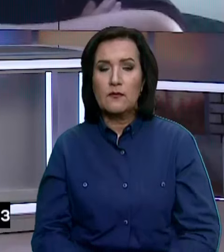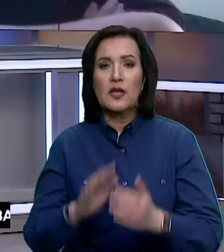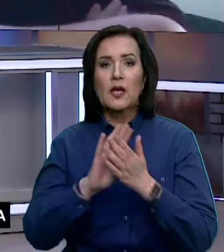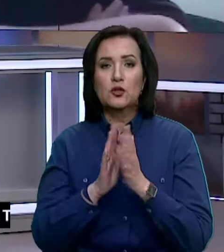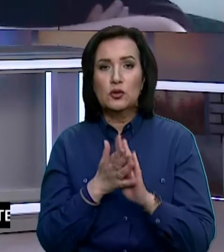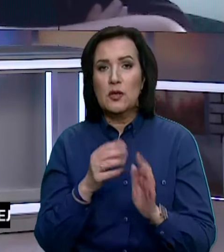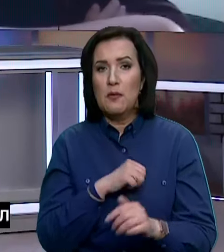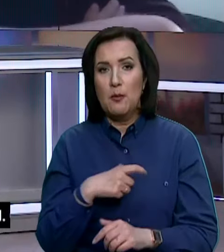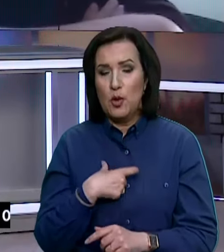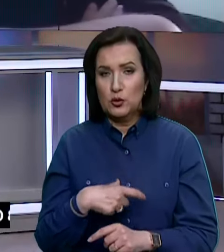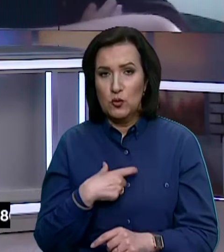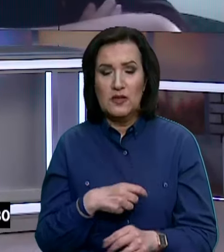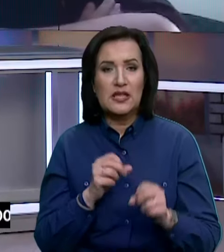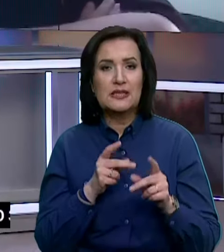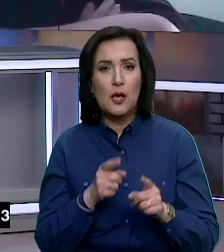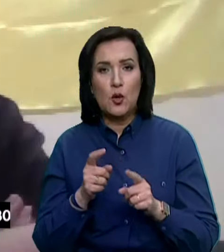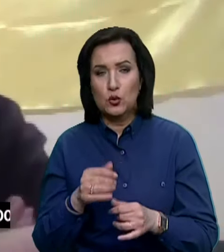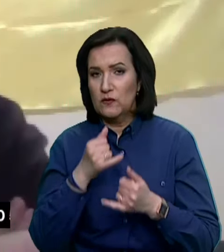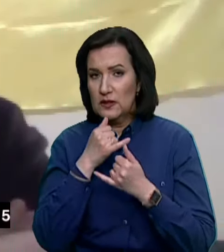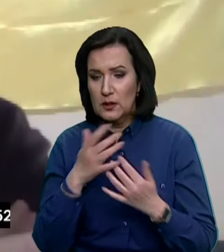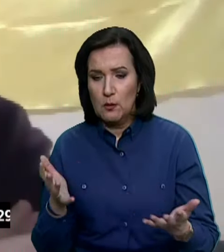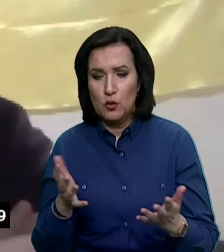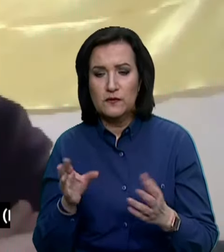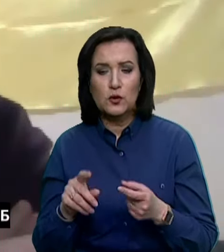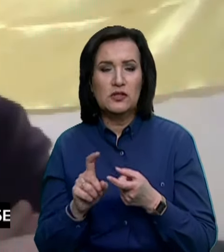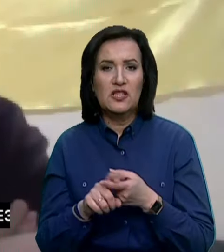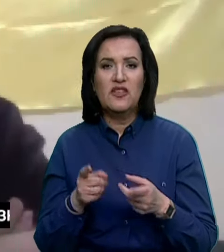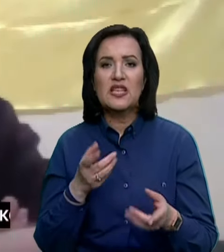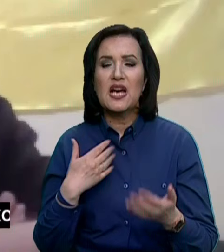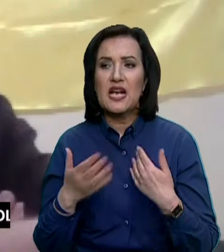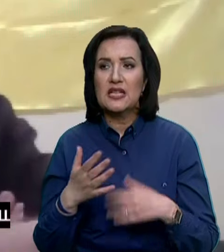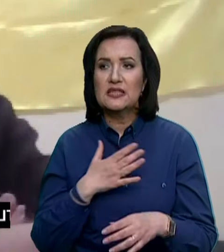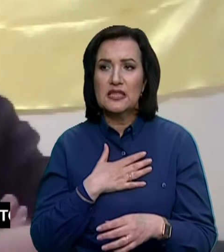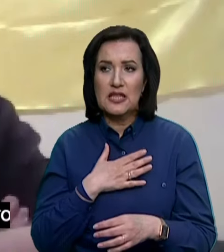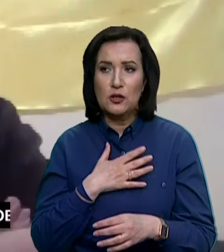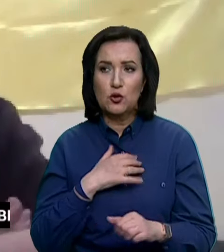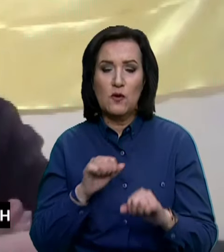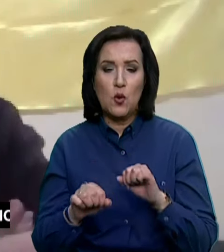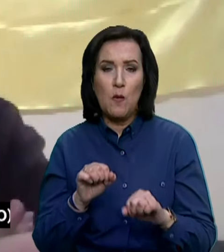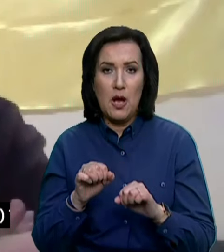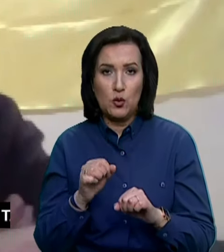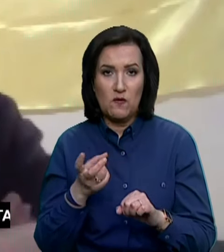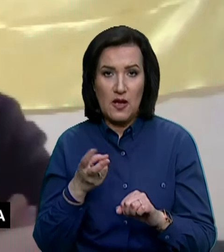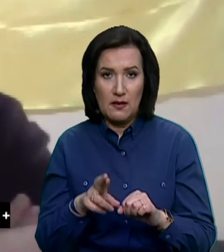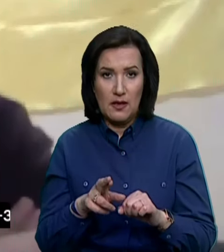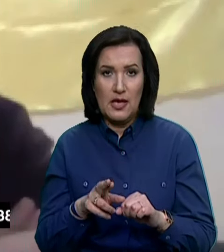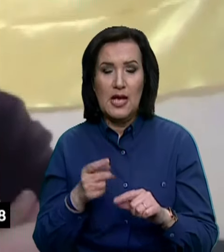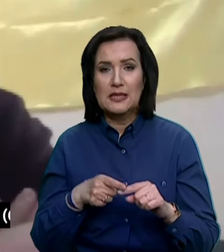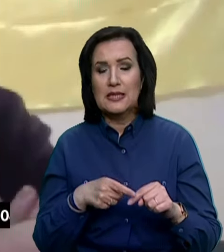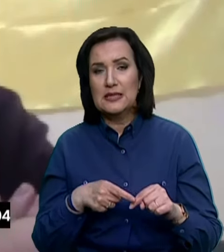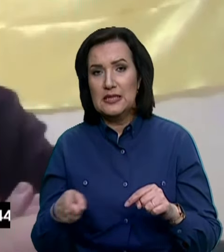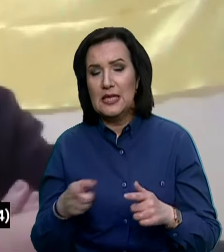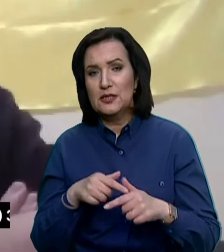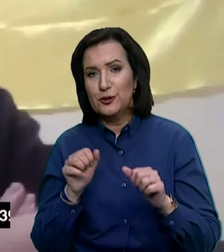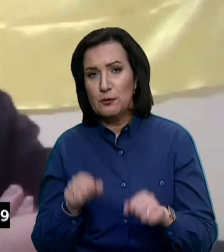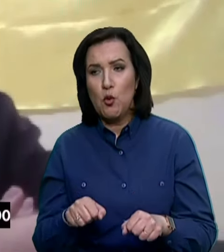Ситуація сама по собі, вона загрожувати не може. Тут все залежить від реакції нашого командування на цій ділянці,